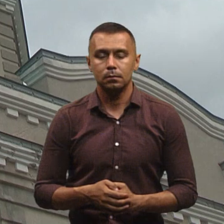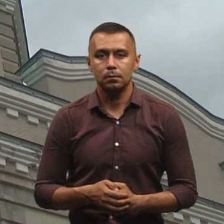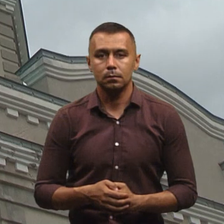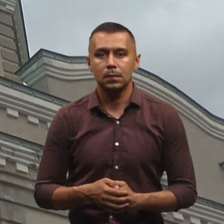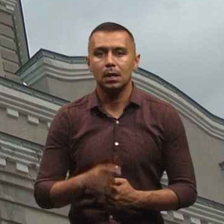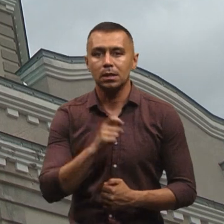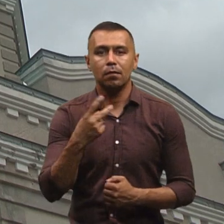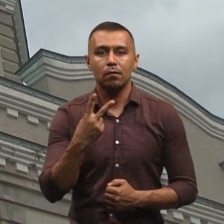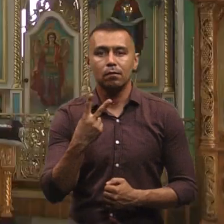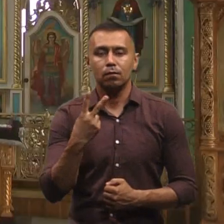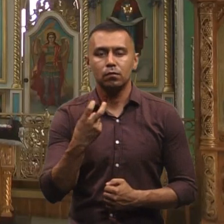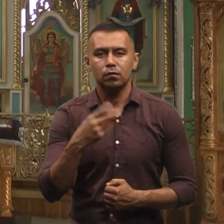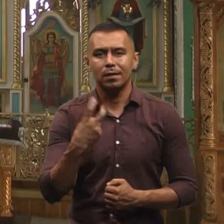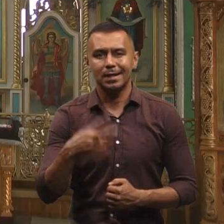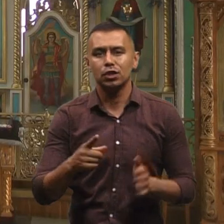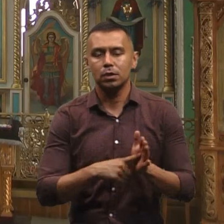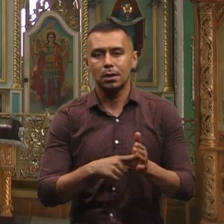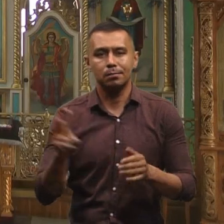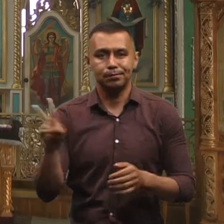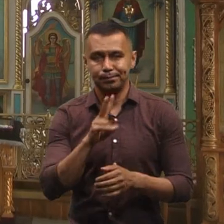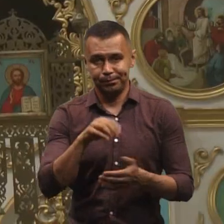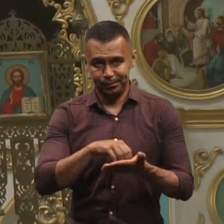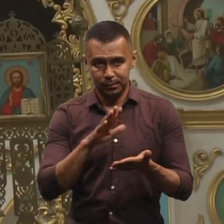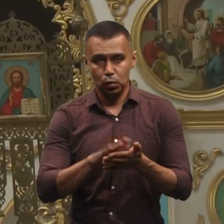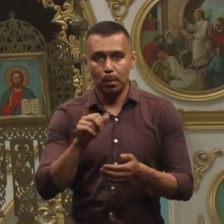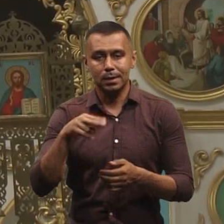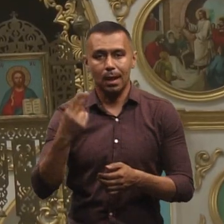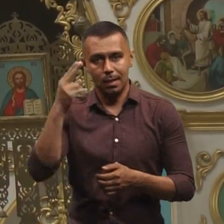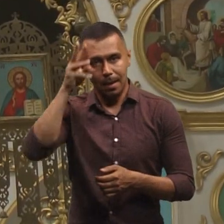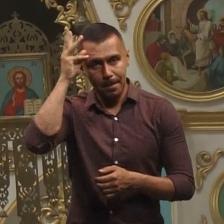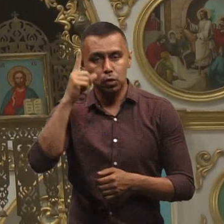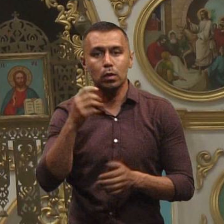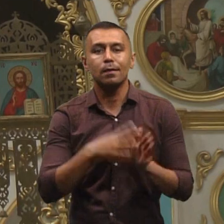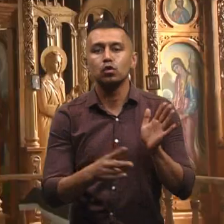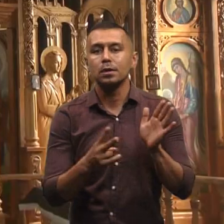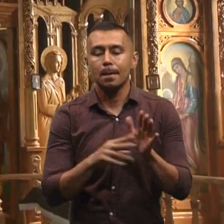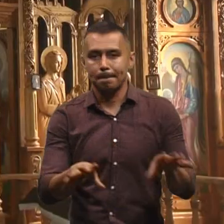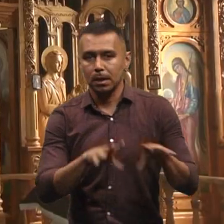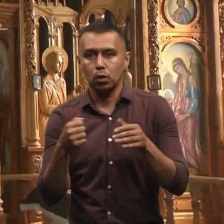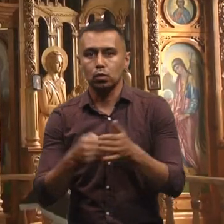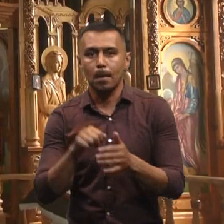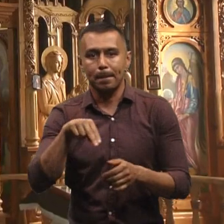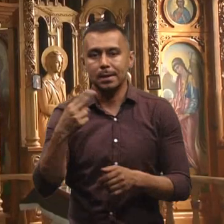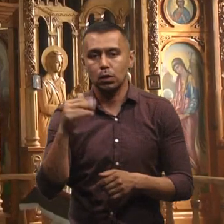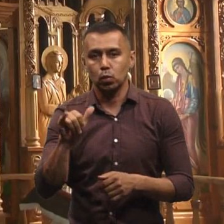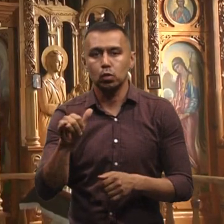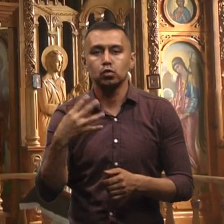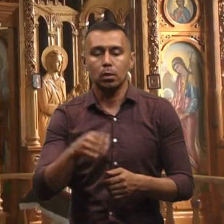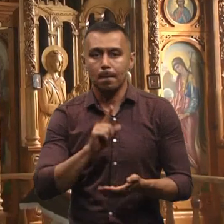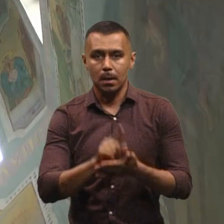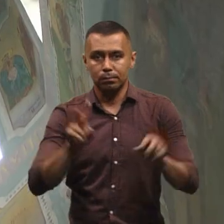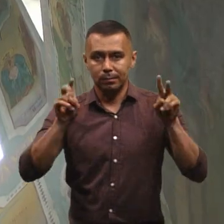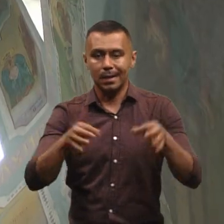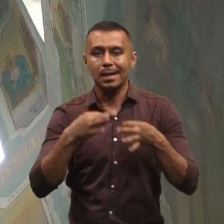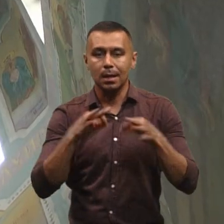Із 226 зареєстрованих релігійних громад УПЦ на Хмельниччині, 197 перейшли до ПЦУ. 40 мають статус